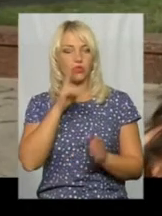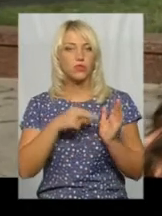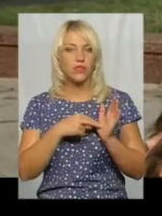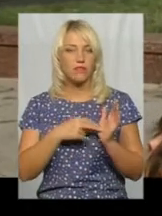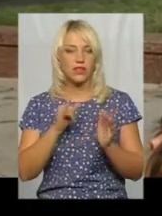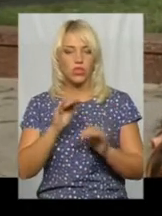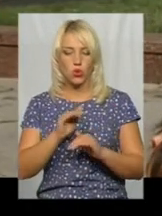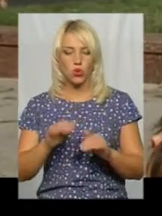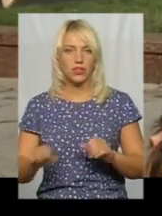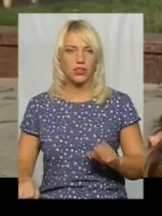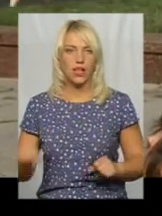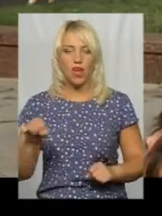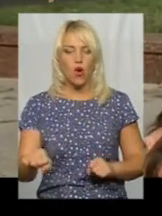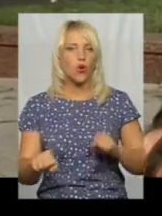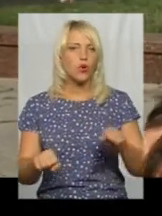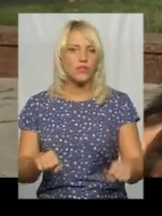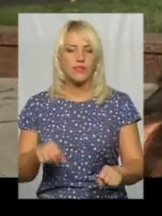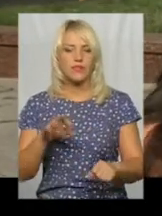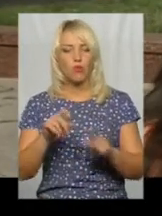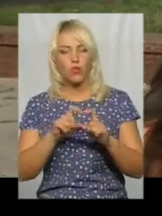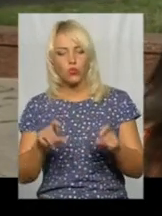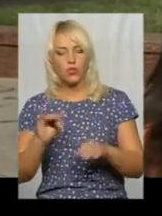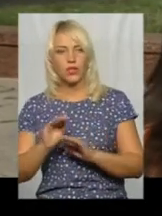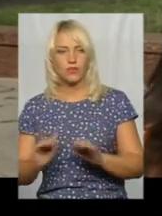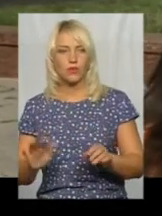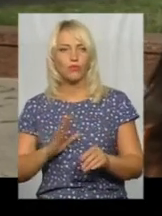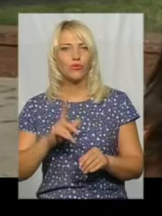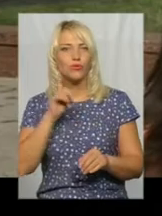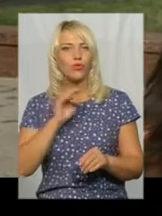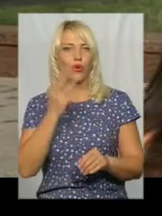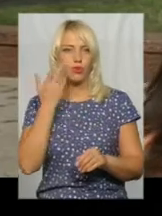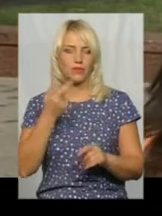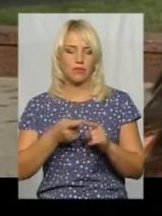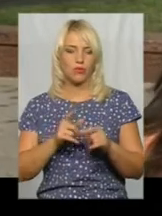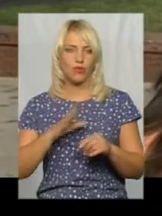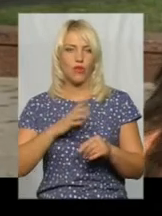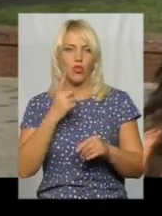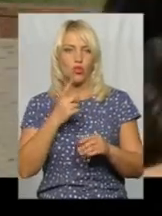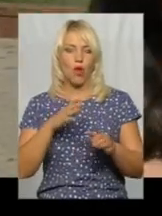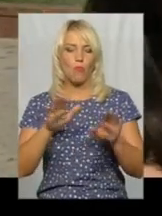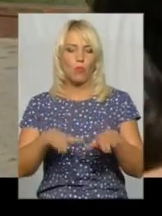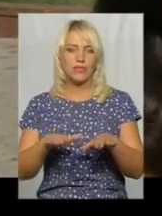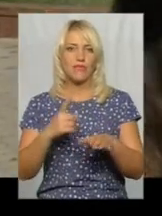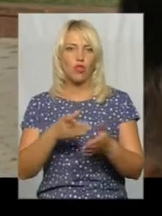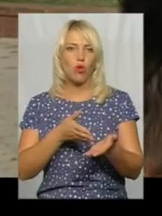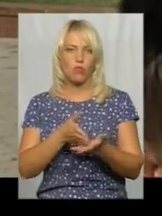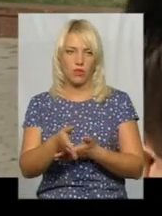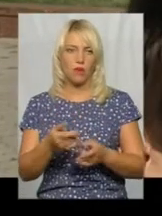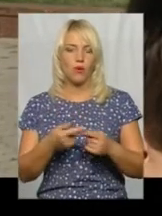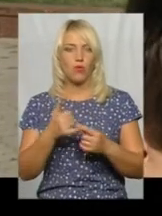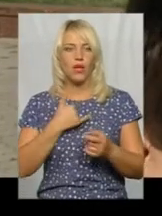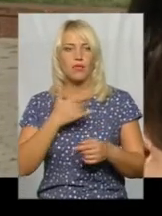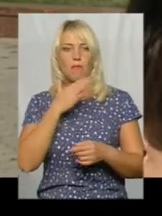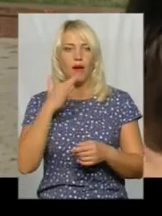і трьох діток розвести по школах, по садочках, мені було б дуже зручно, якби це було в одному місці, або хоча б в одному напрямку. У нас дуже багато таких